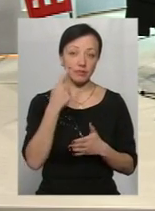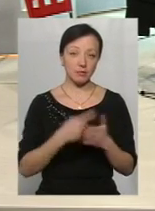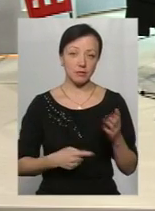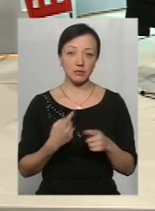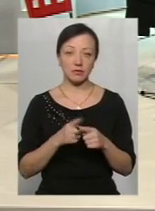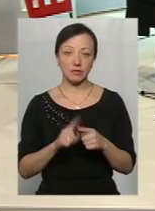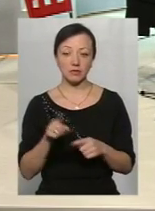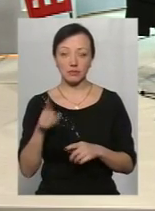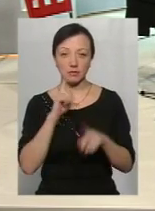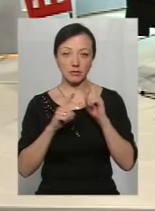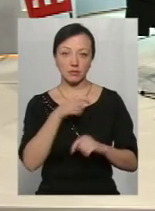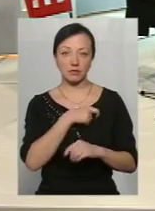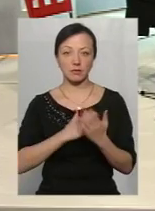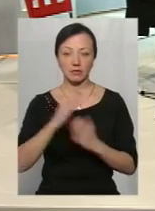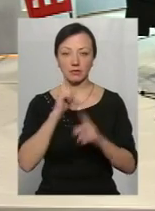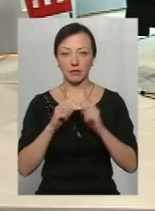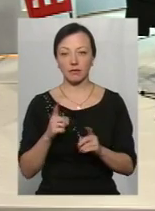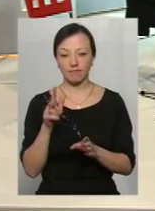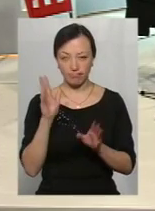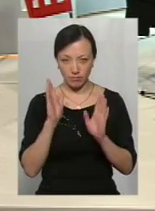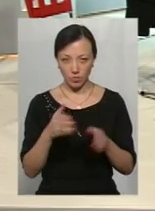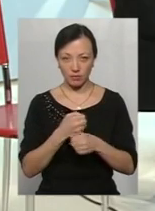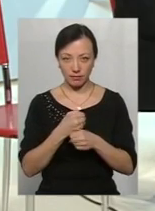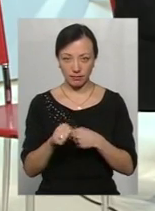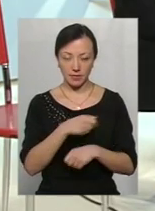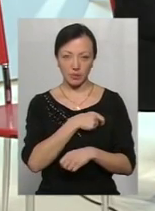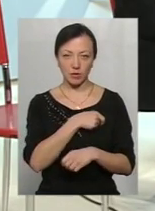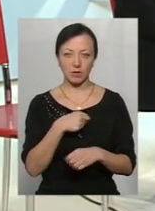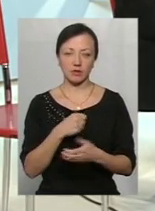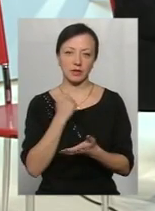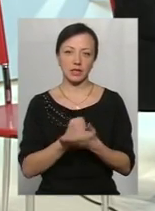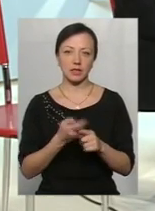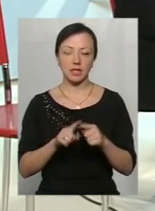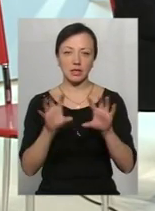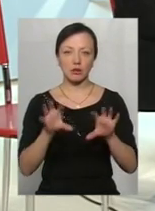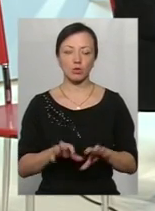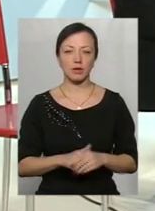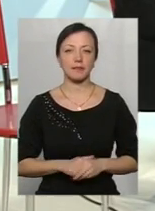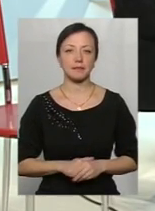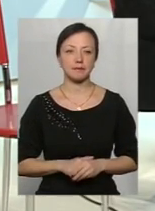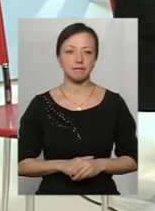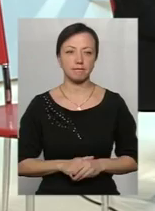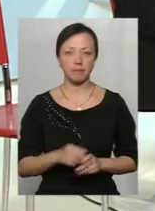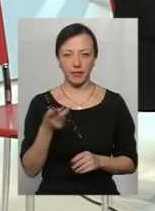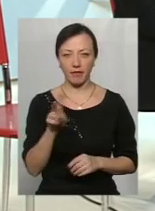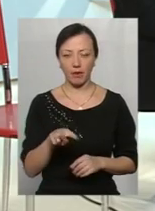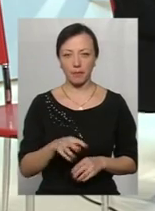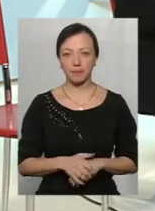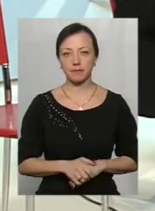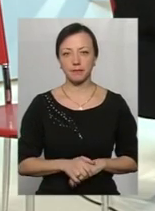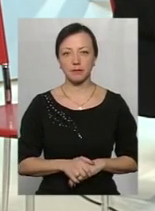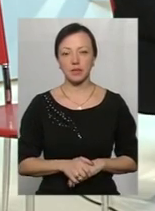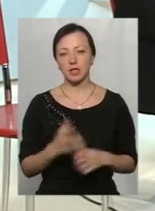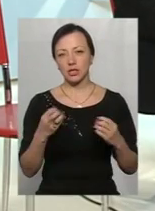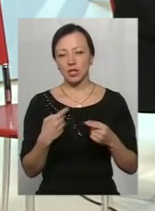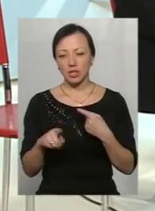цю сесію, я думаю, що все-таки всі разом дотиснемо. Всі разом дотиснемо, і Верховна Рада прийме ці два закони. Там